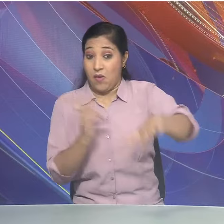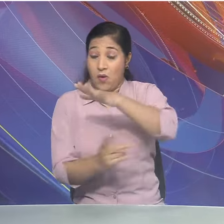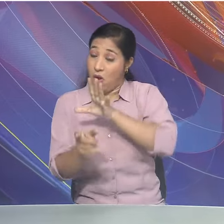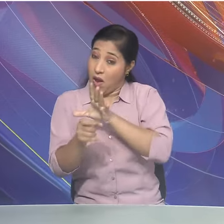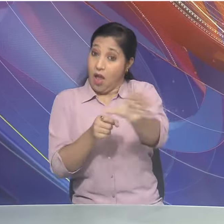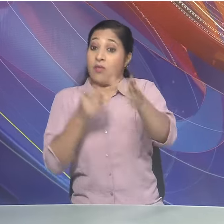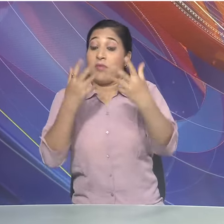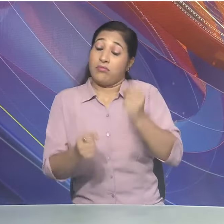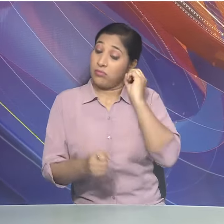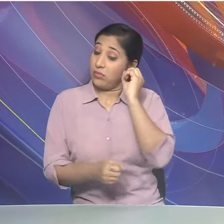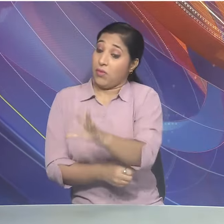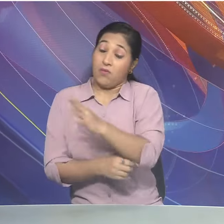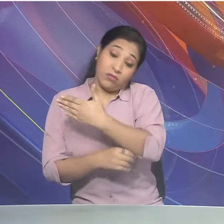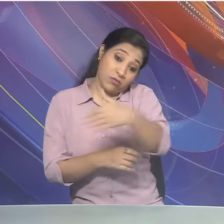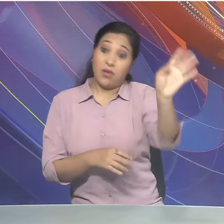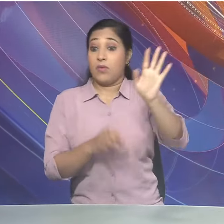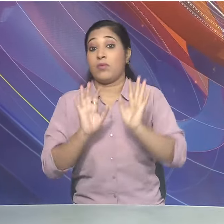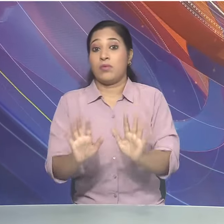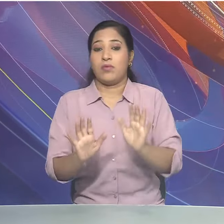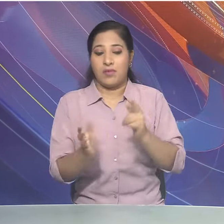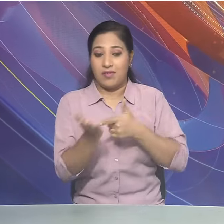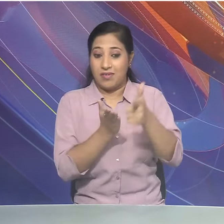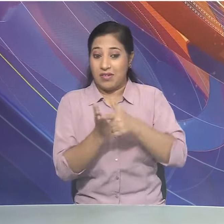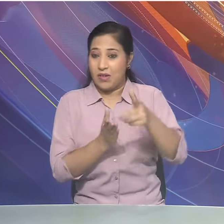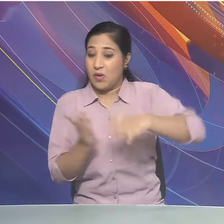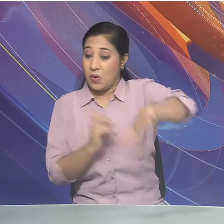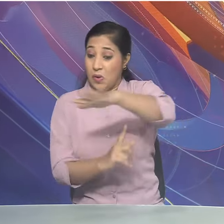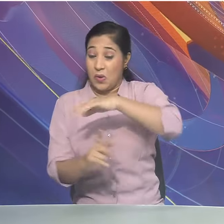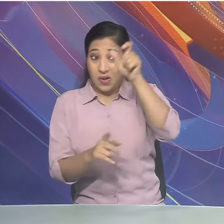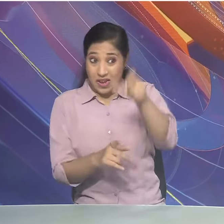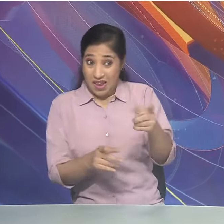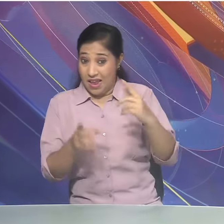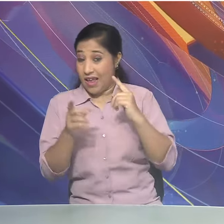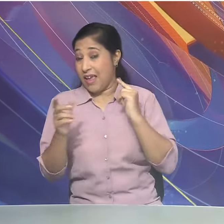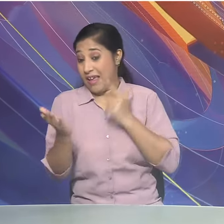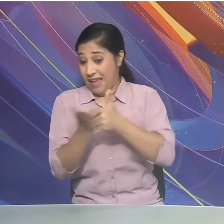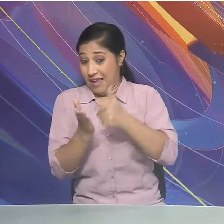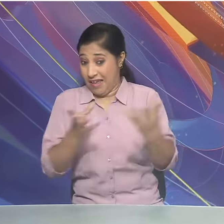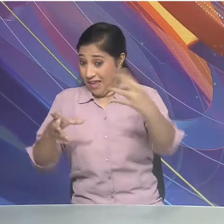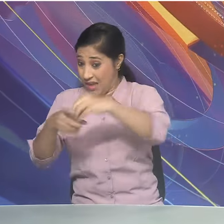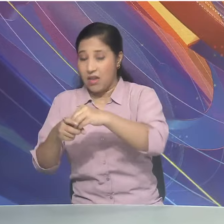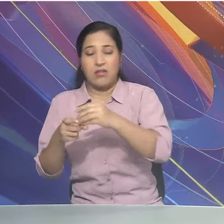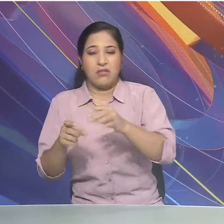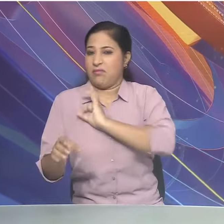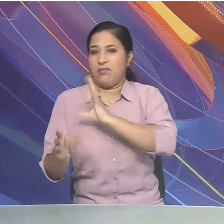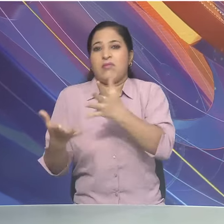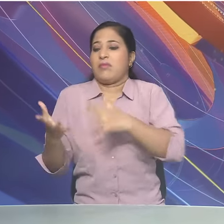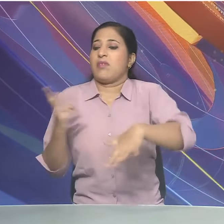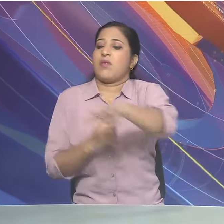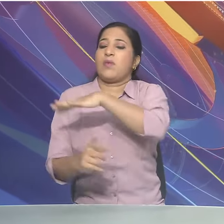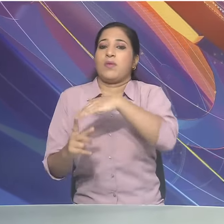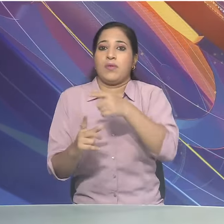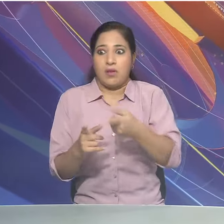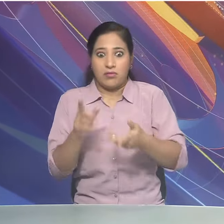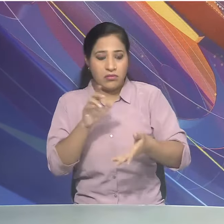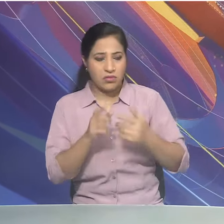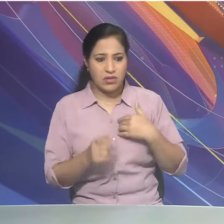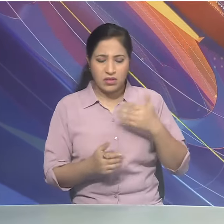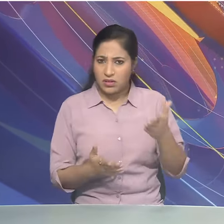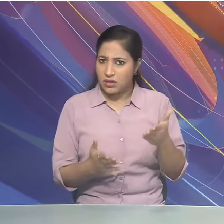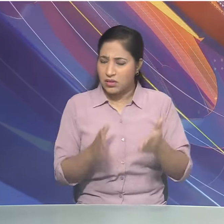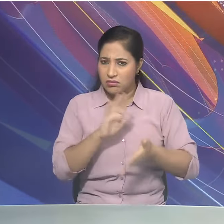अल्टिमेटम दे दिया है गाउं वालों को उतकरश का गाउं में रहना बिल्कुल पसंद नहीं आ रहा है अब ये मेरे लिए एक चालेंज है